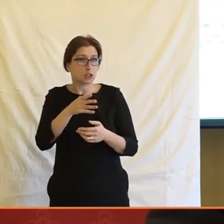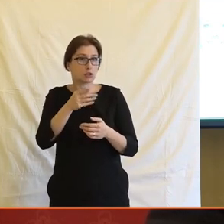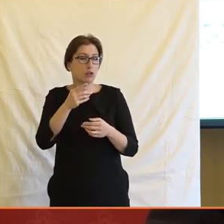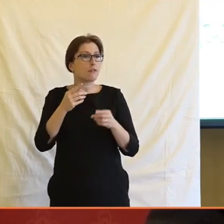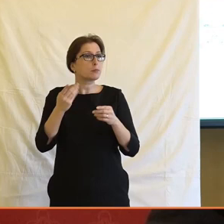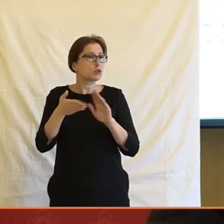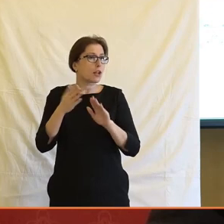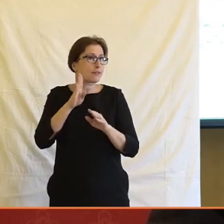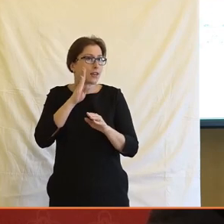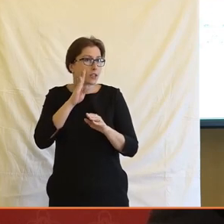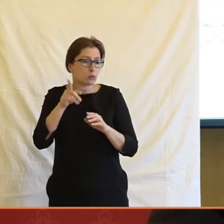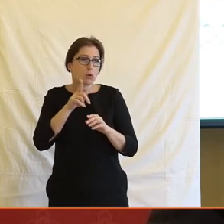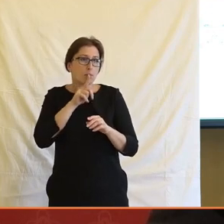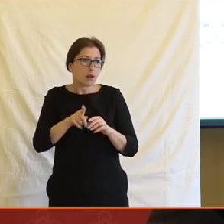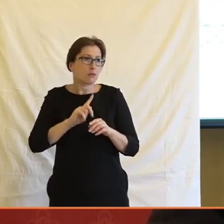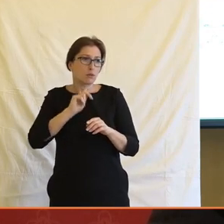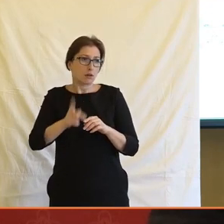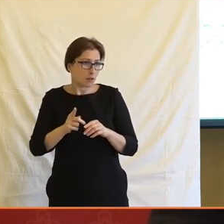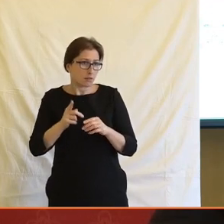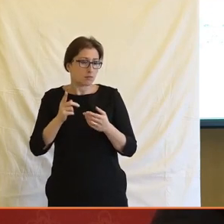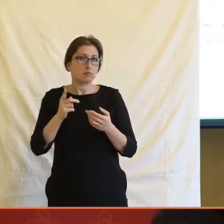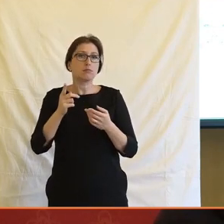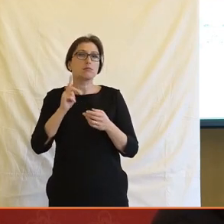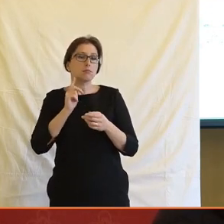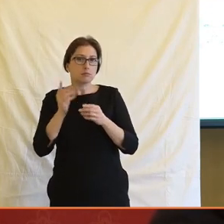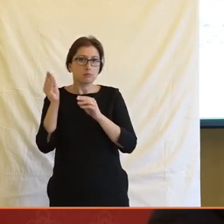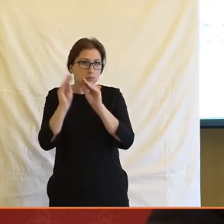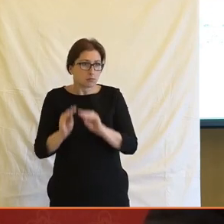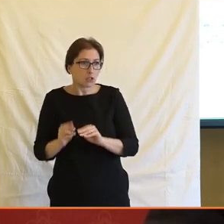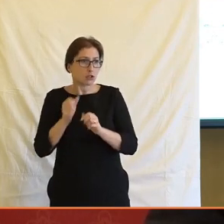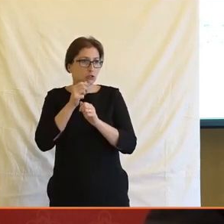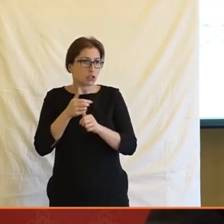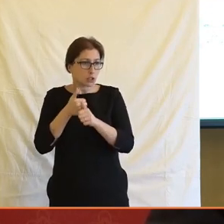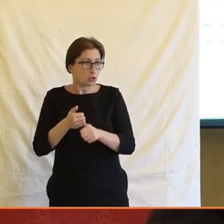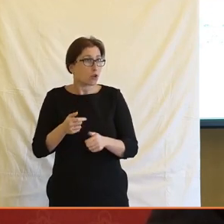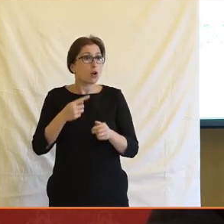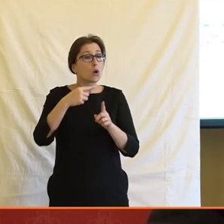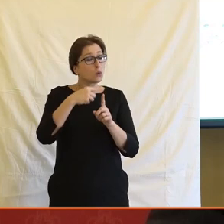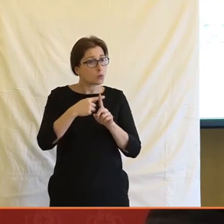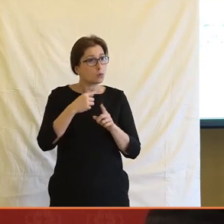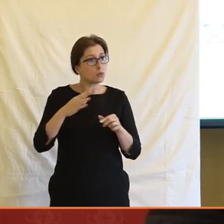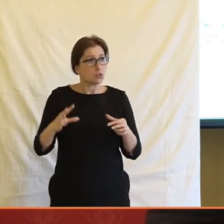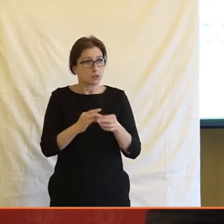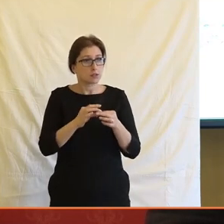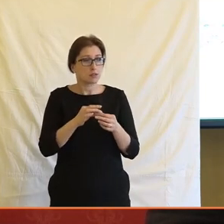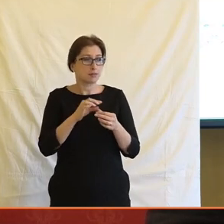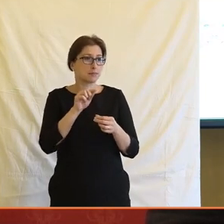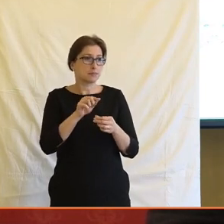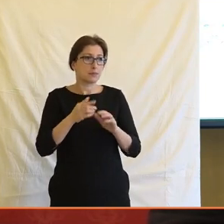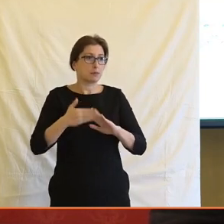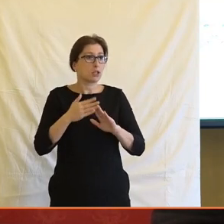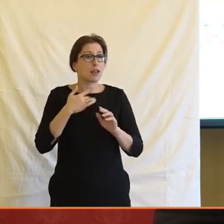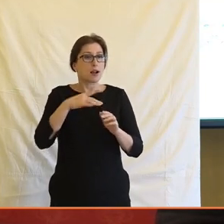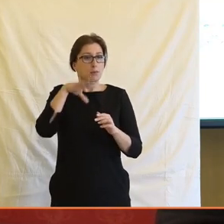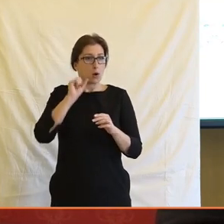případě Facebooku je to naprosto bezostyšně lhát. A tohle může hodně zkreslit to naše pochopení